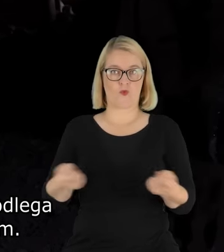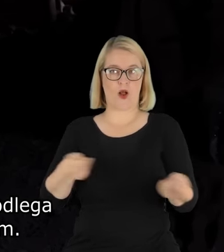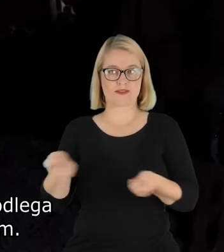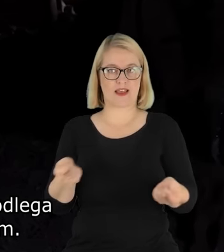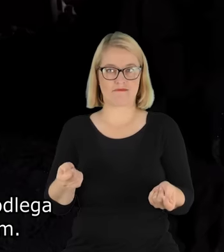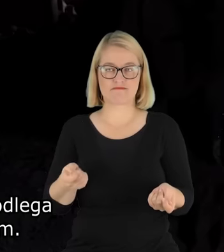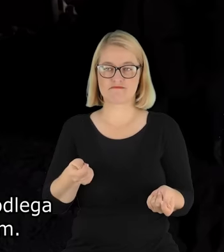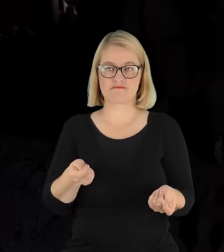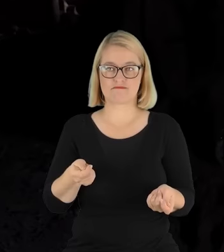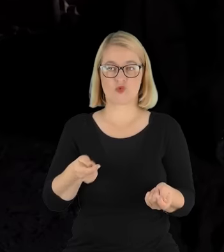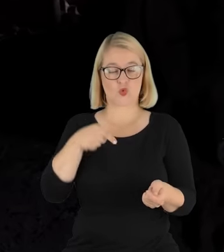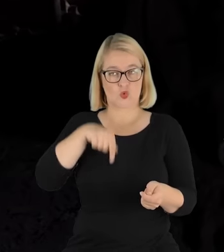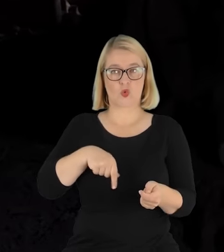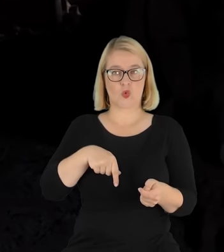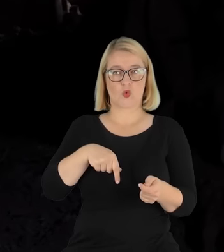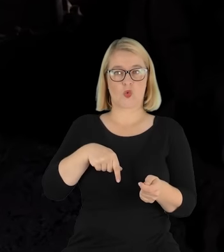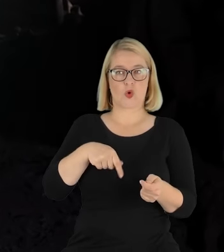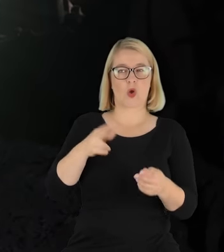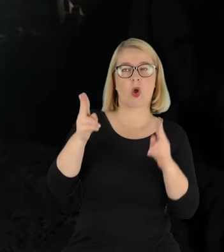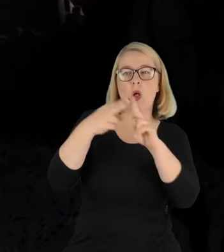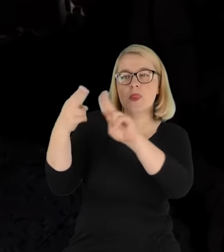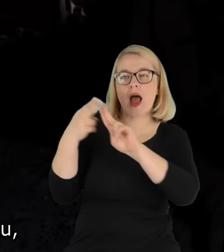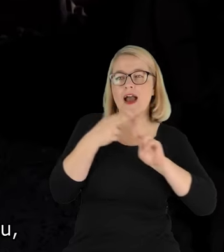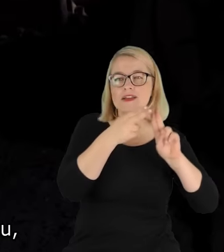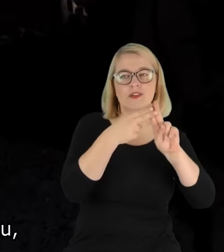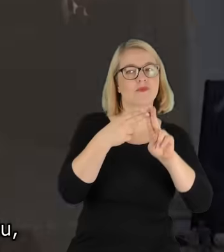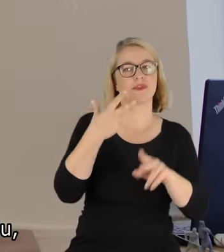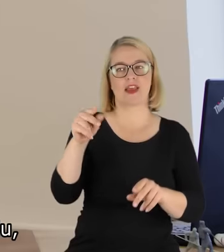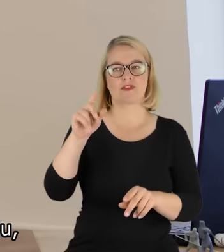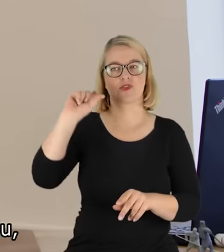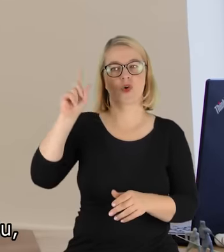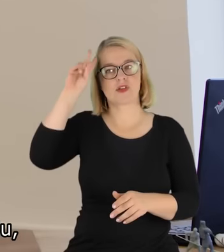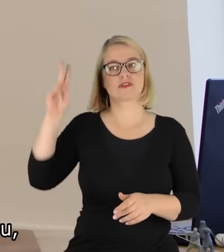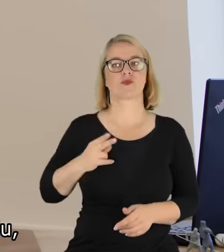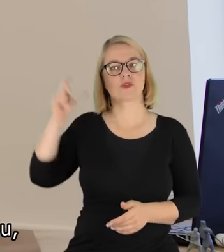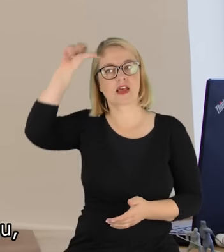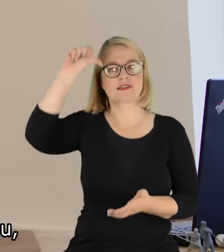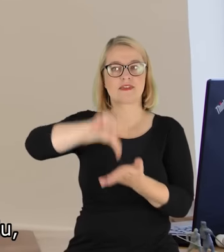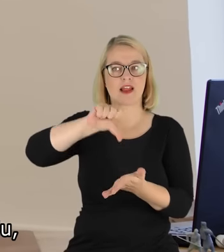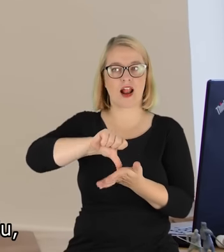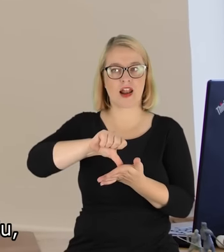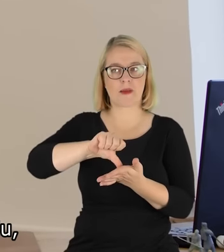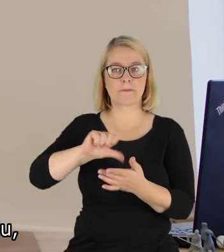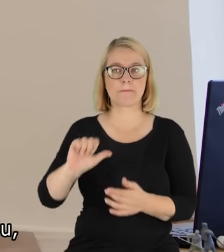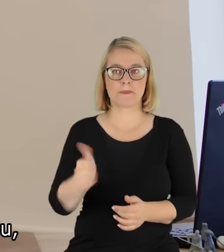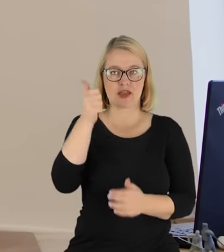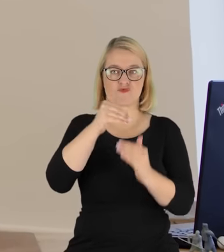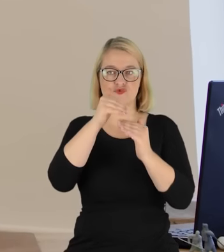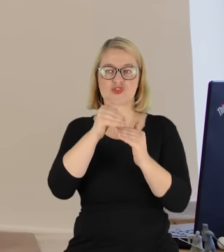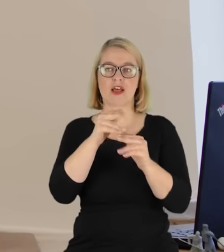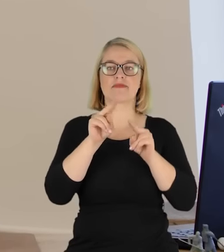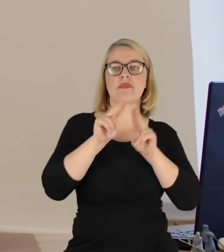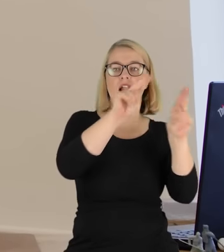kontroli, lokalnym układom. Była ta instytucja centralna, ponieważ naprzód podlegała Zamkowi Królewskiemu na Wawelu,